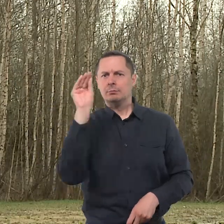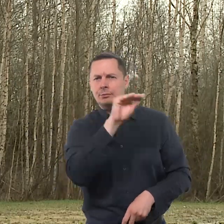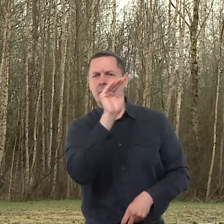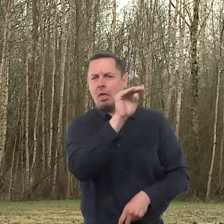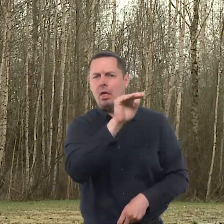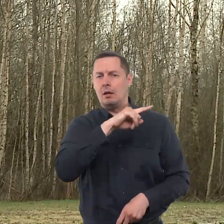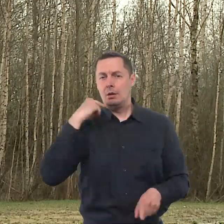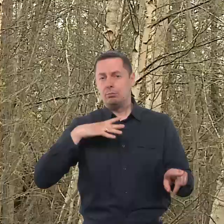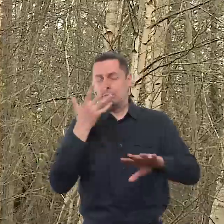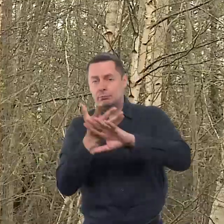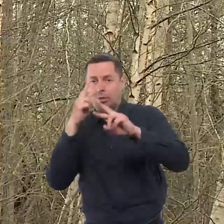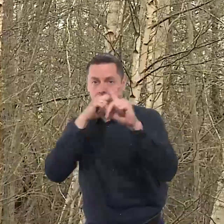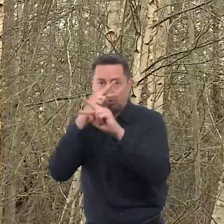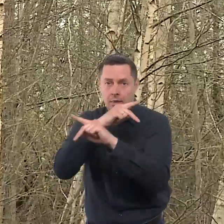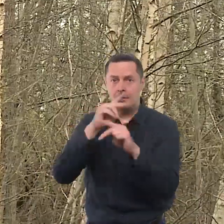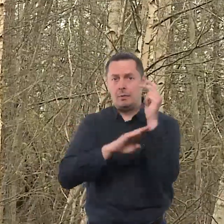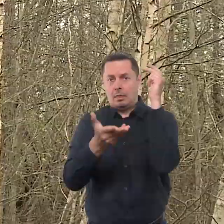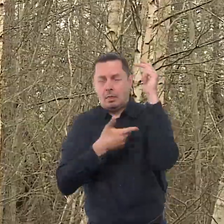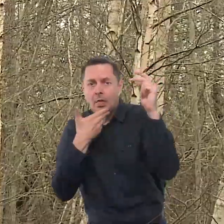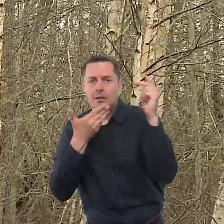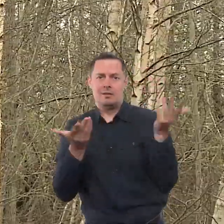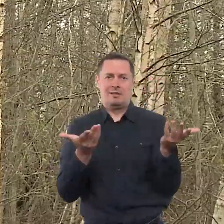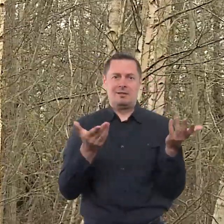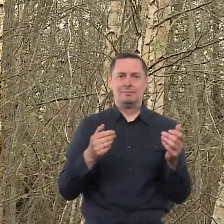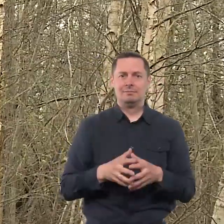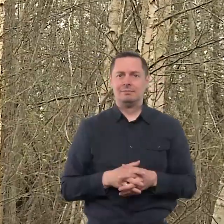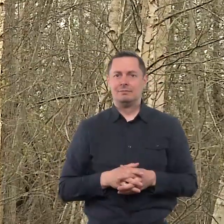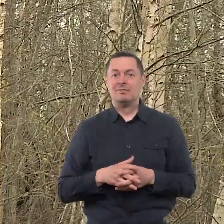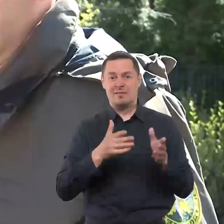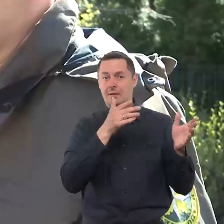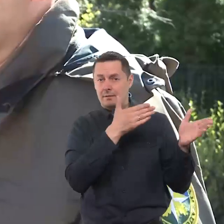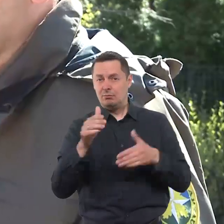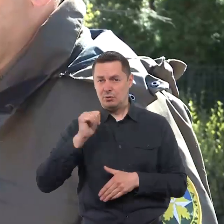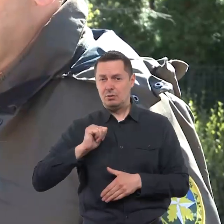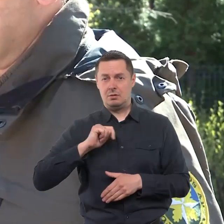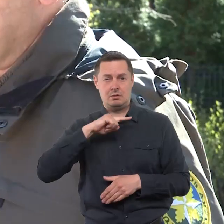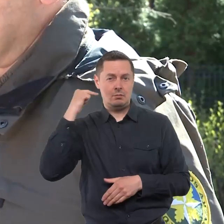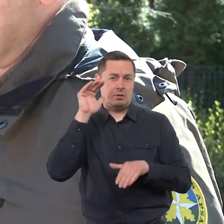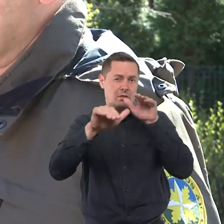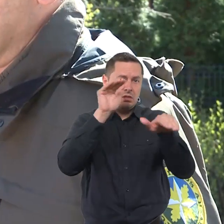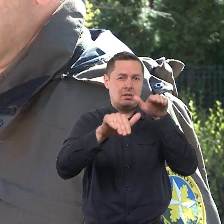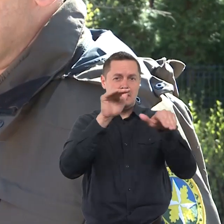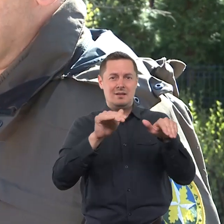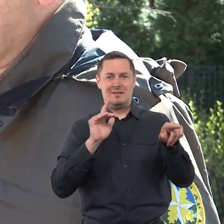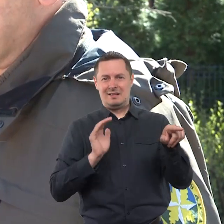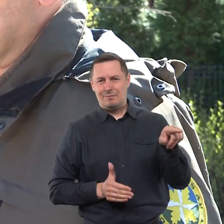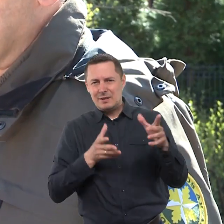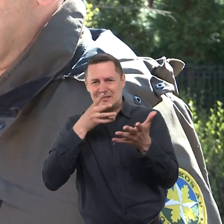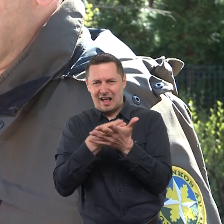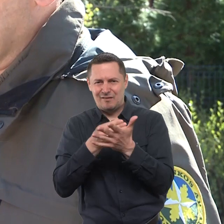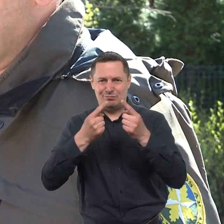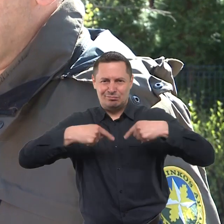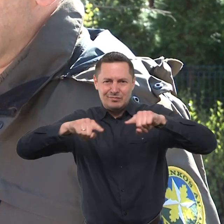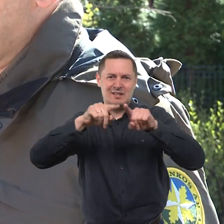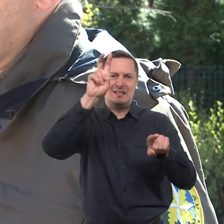Asmenis skambina nulatos pilietiškai ir praneša ne tik apie privačių sklipų išpjautus mėdžius, bet ir apie,